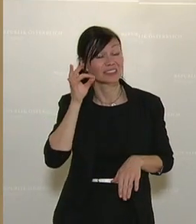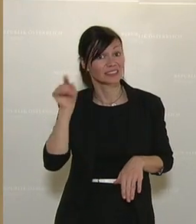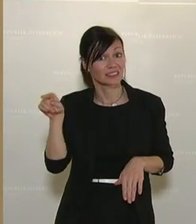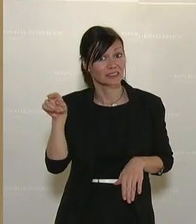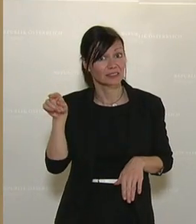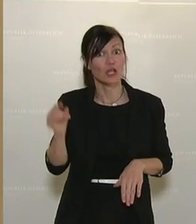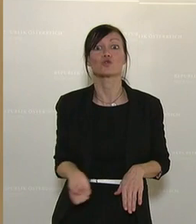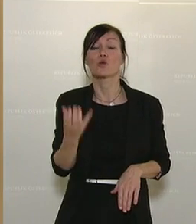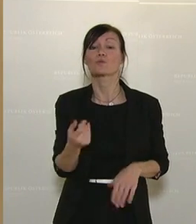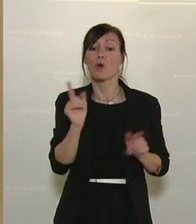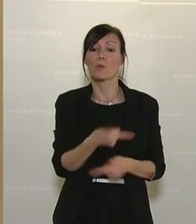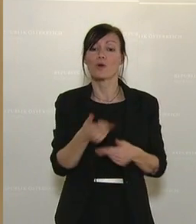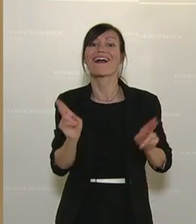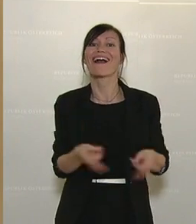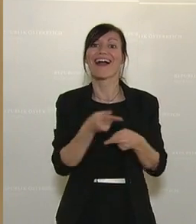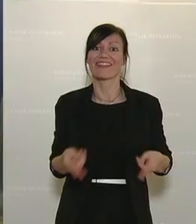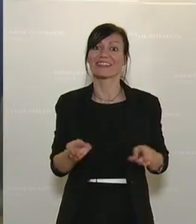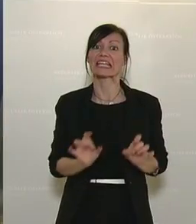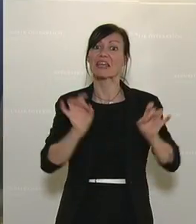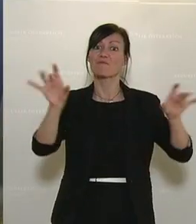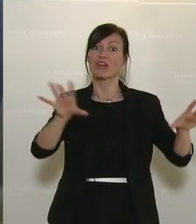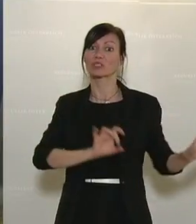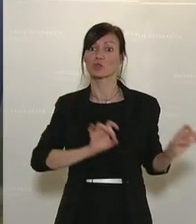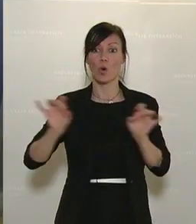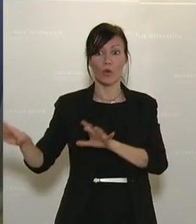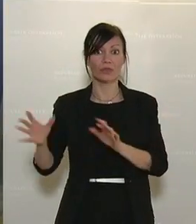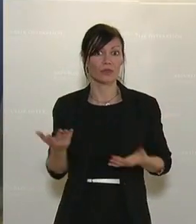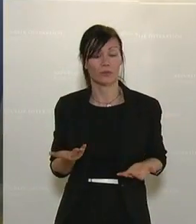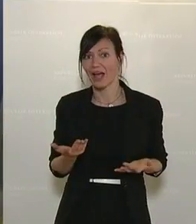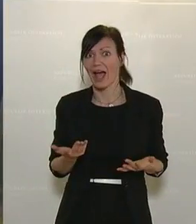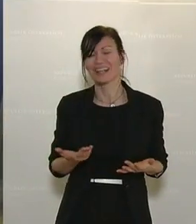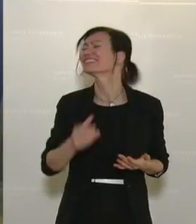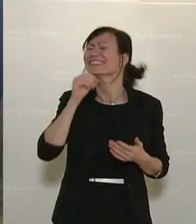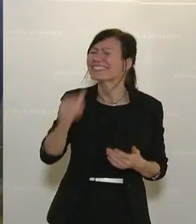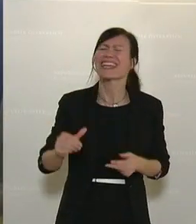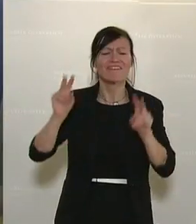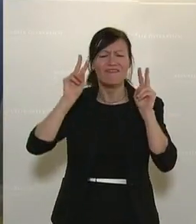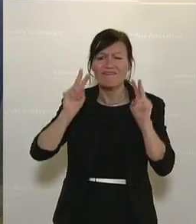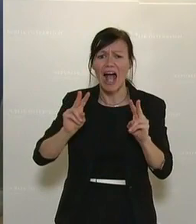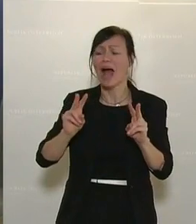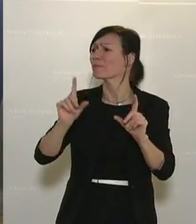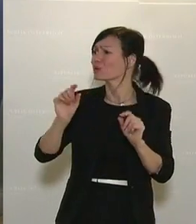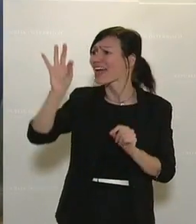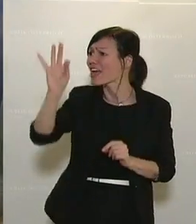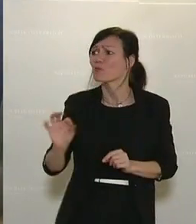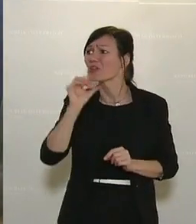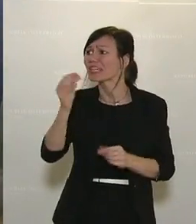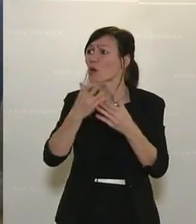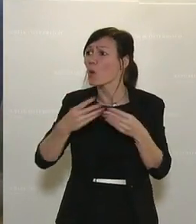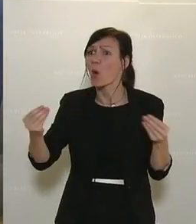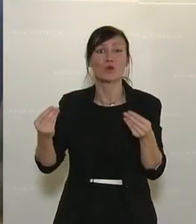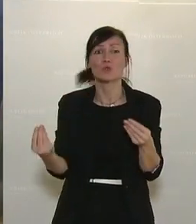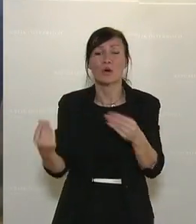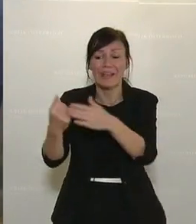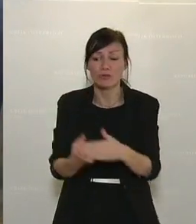Infektionsträger sein, dann schreit es nach dem Himmel, weil das ist ganz einfach die Unwahrheit und die FPÖ ist nicht Teil der Lösung, sondern sie ist Teil des